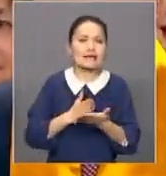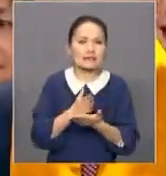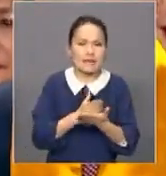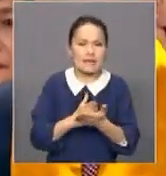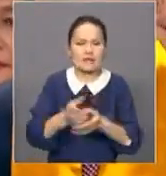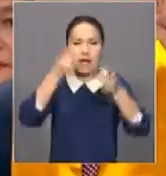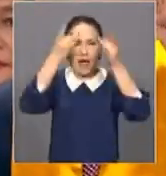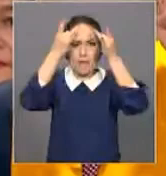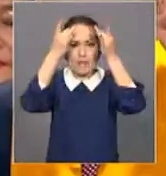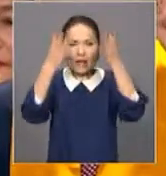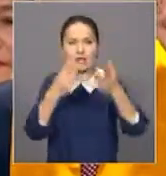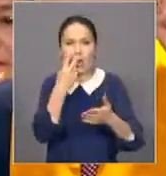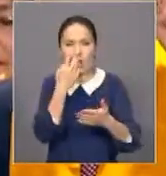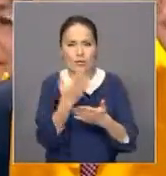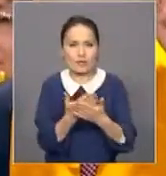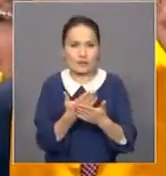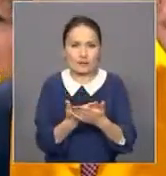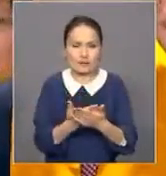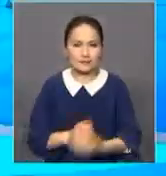мәдениетімізді көрсеттік.